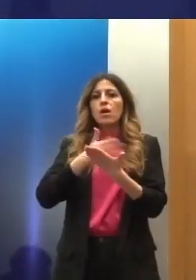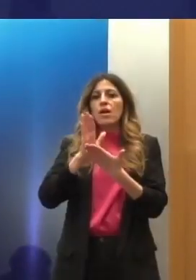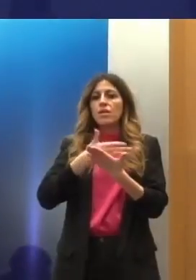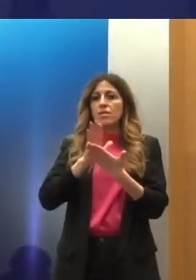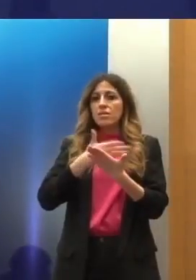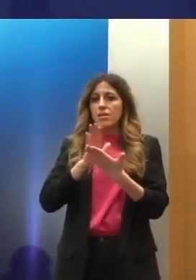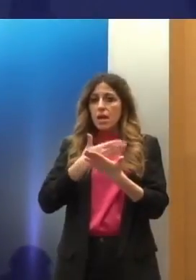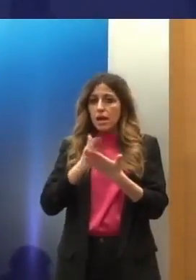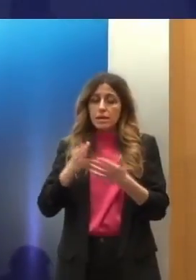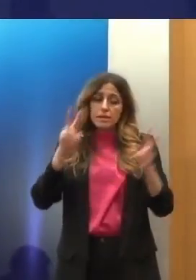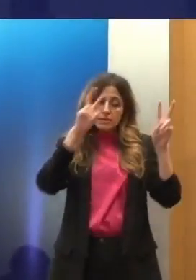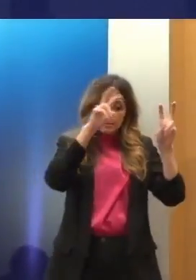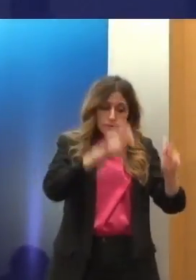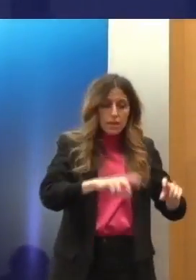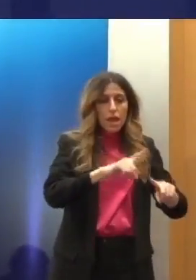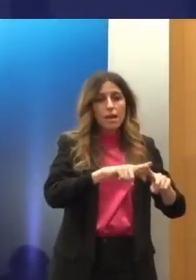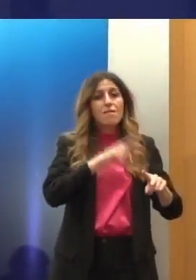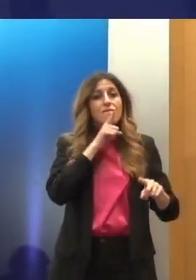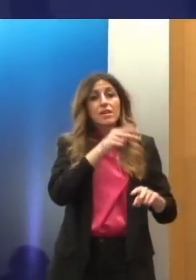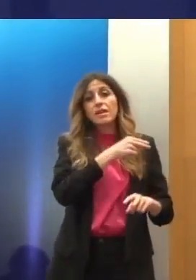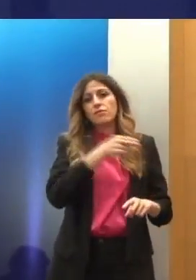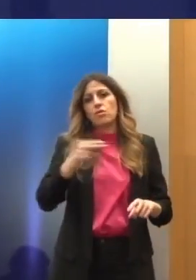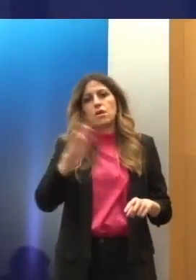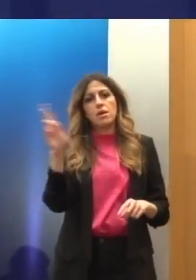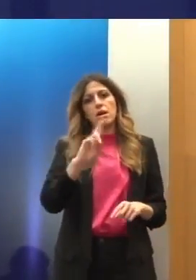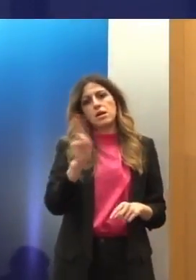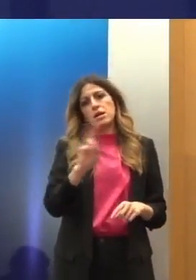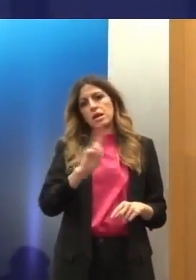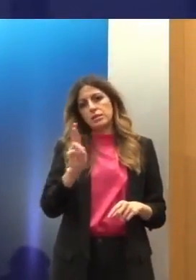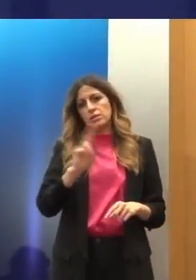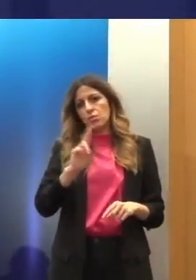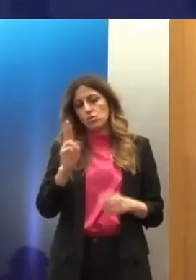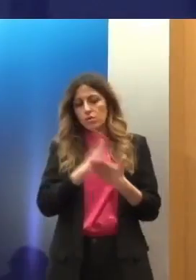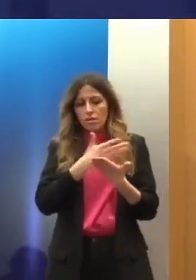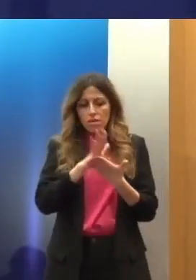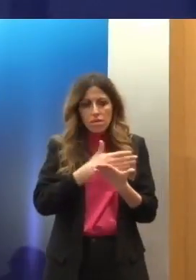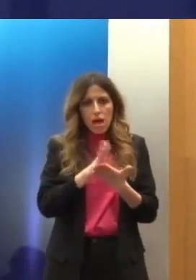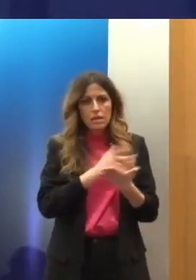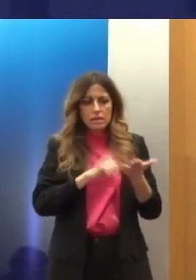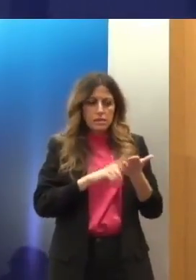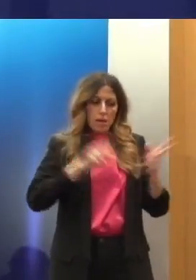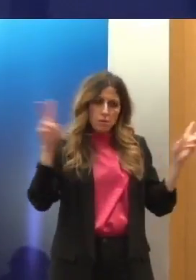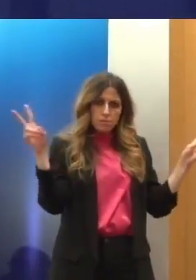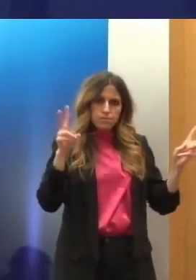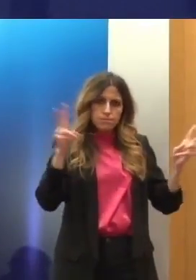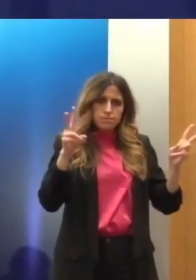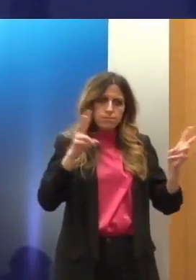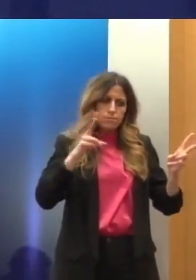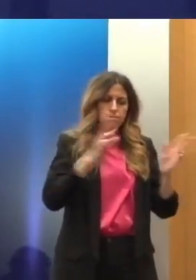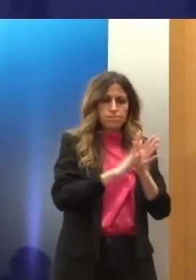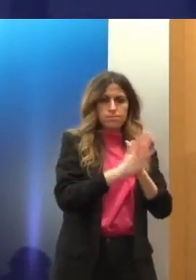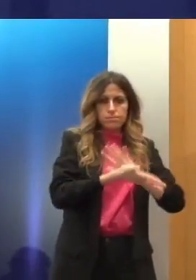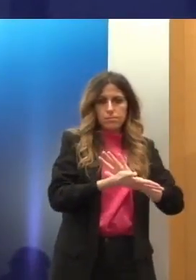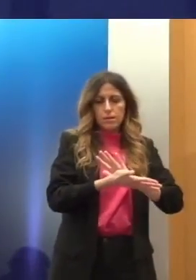συστάσεων ειδικών για την Ελλάδα για την αντιμετώπιση των ρατσιστικών διακρίσεων, οι οποίες βεβαίως τα προηγούμενα